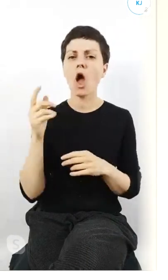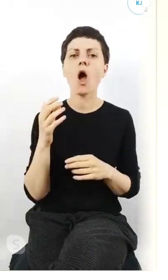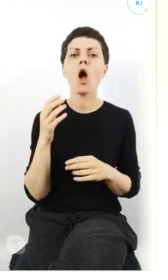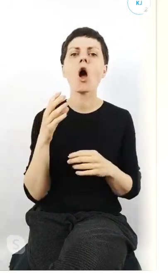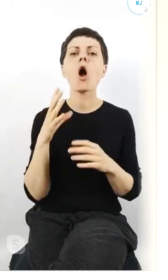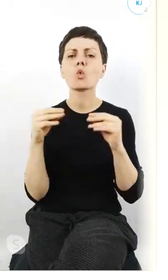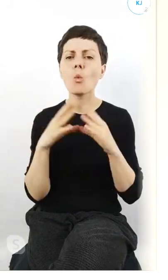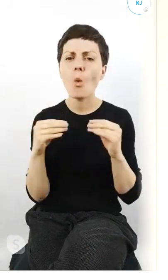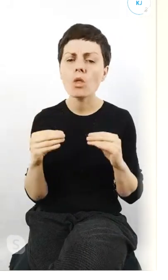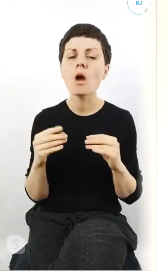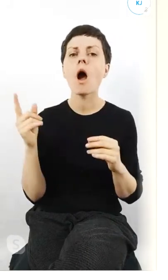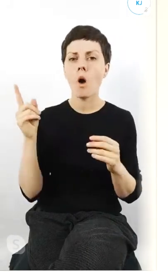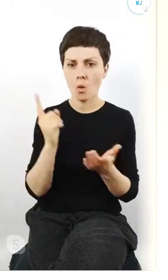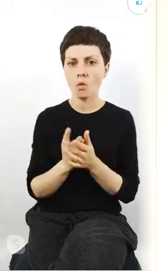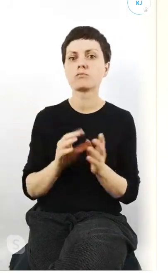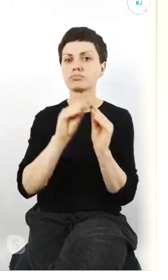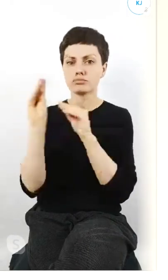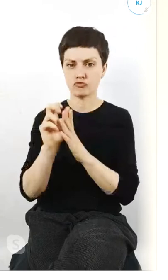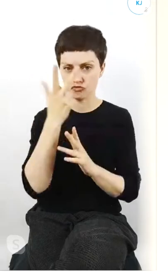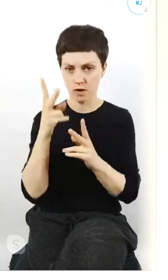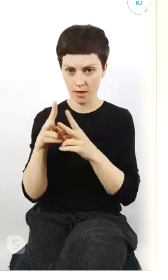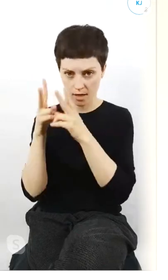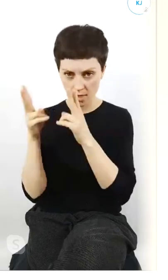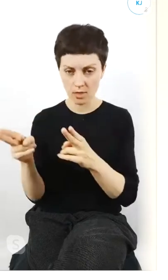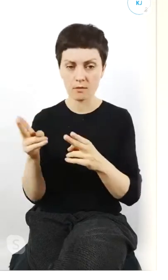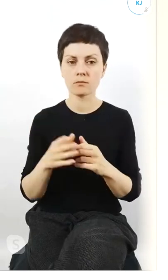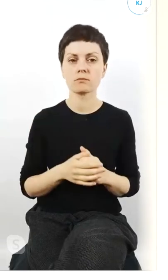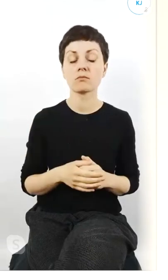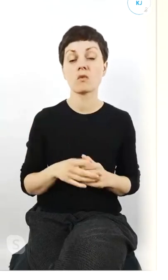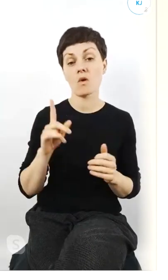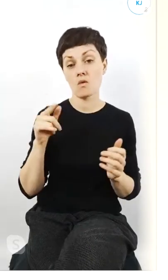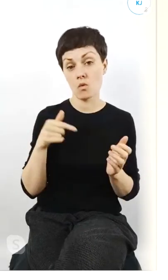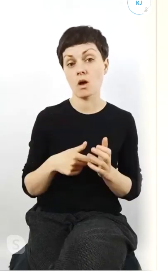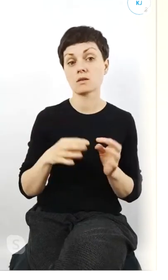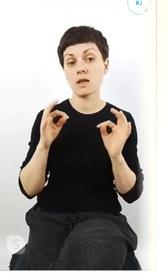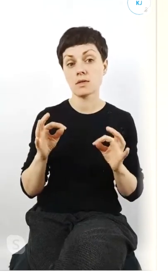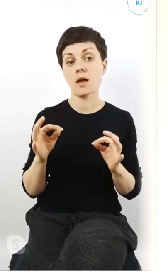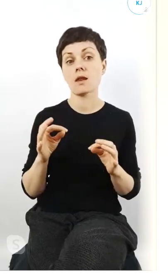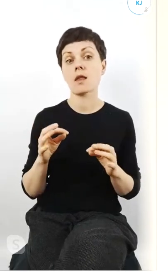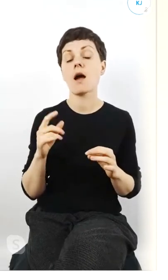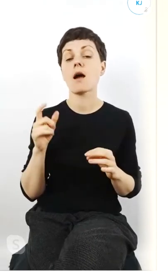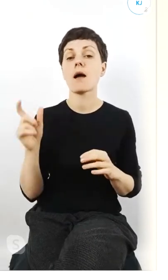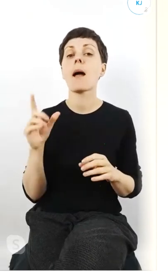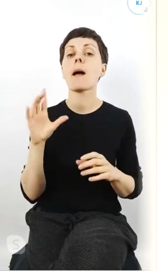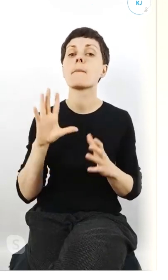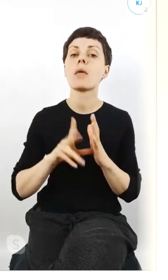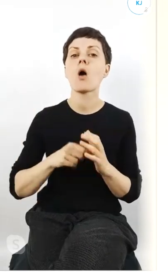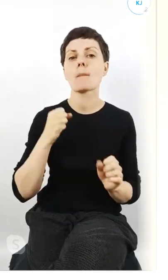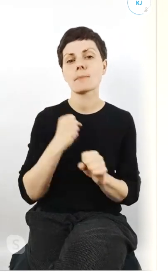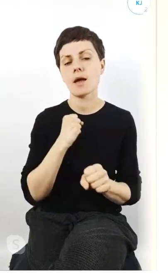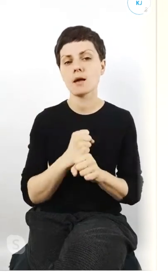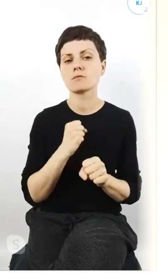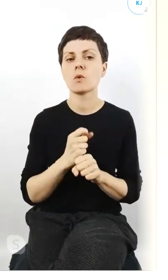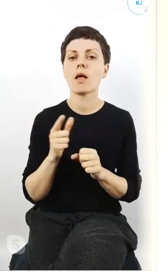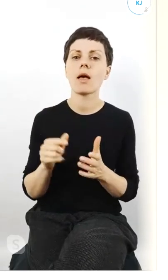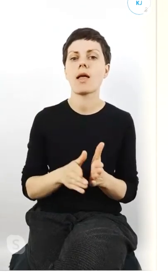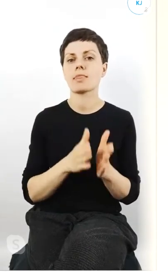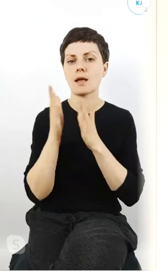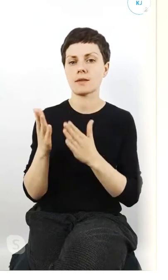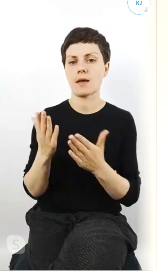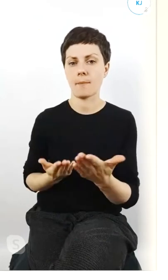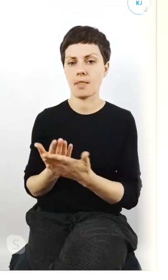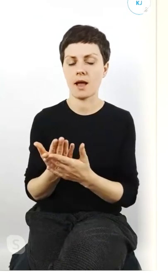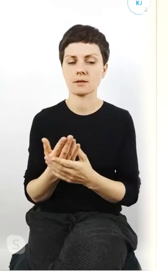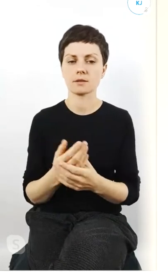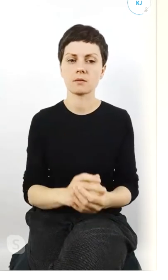trzeciego etapu i teraz właśnie pracuje miasto nad kolejną aplikacją